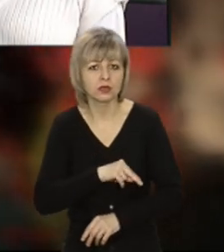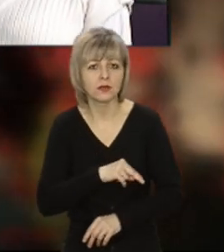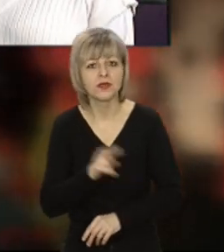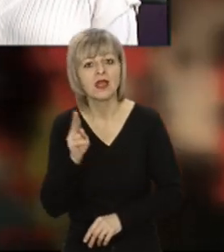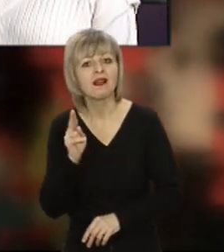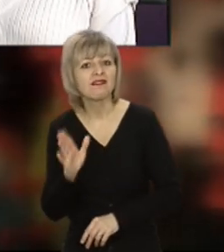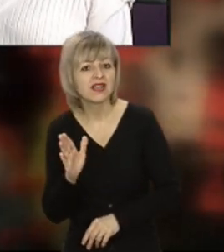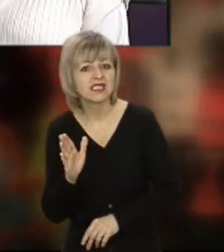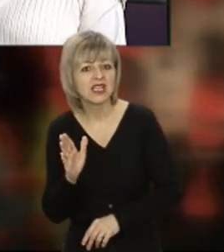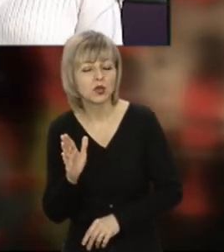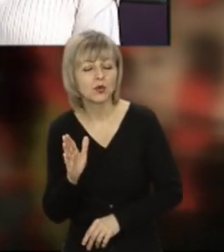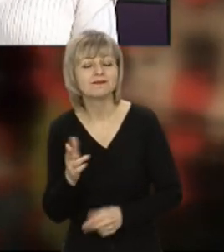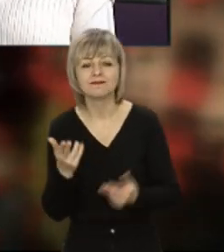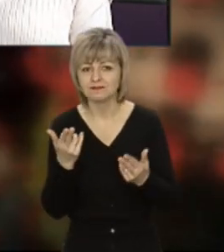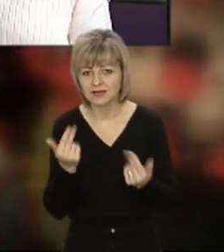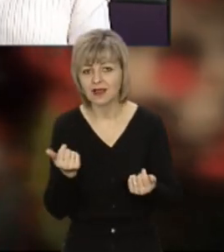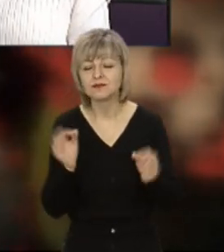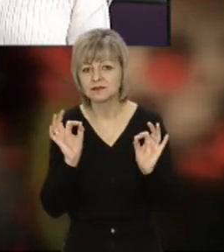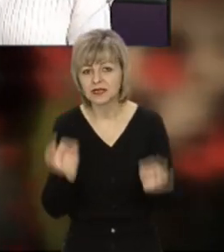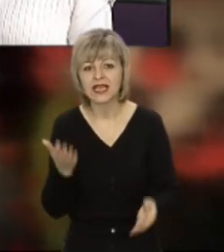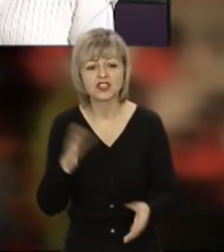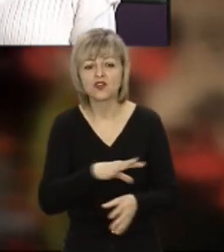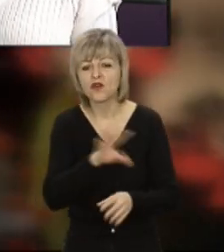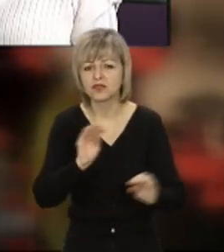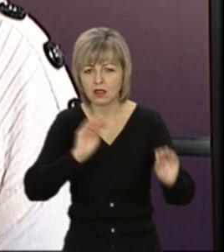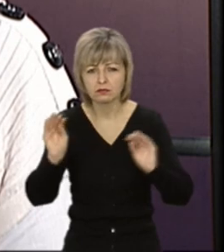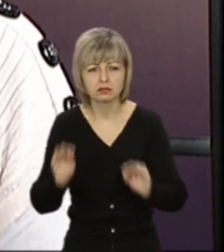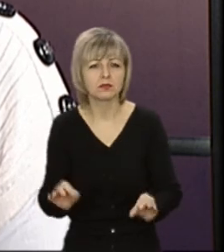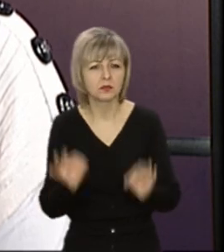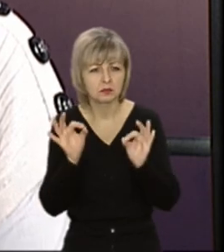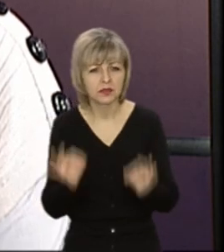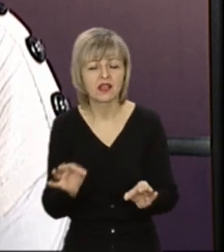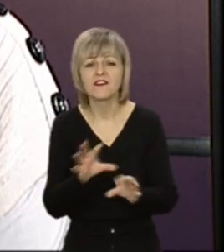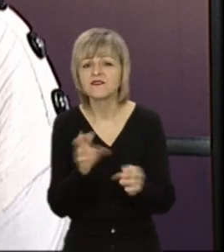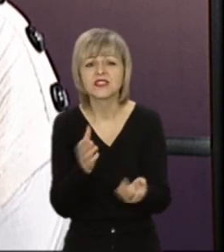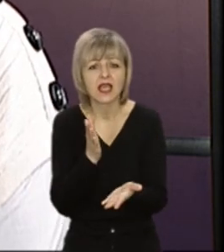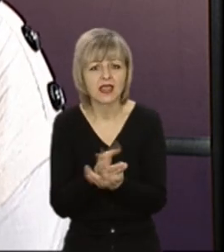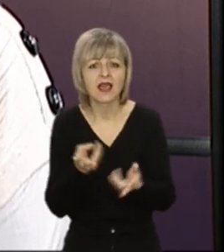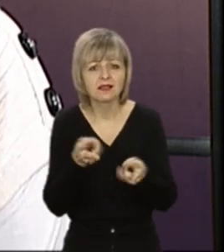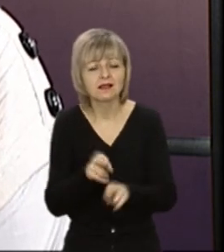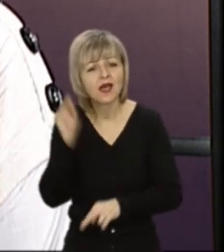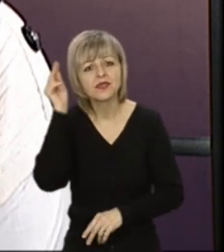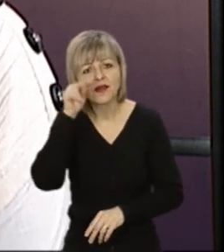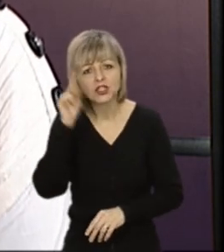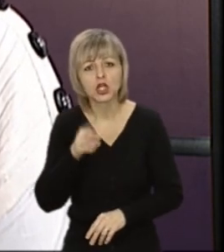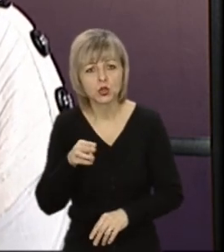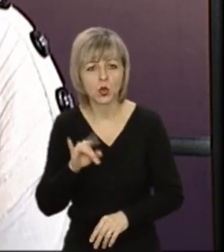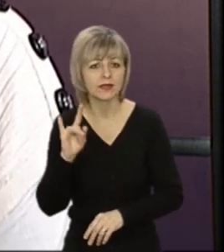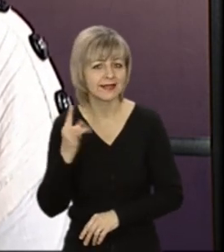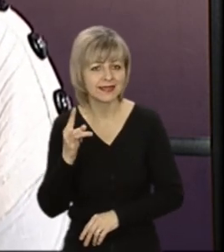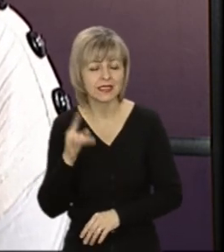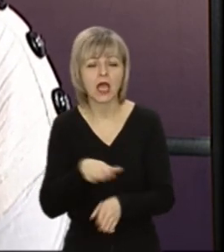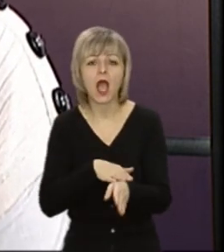Чи квартиру можна? Безперечно, якщо все обладнано і все необхідне є для навчання, то дитина